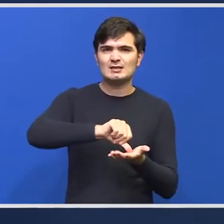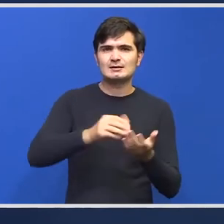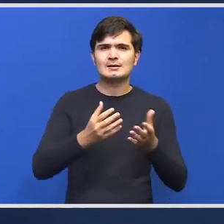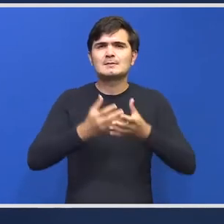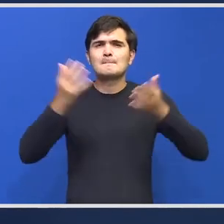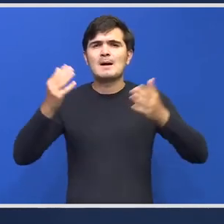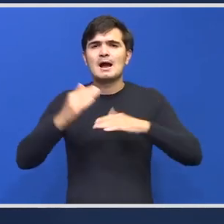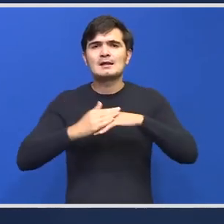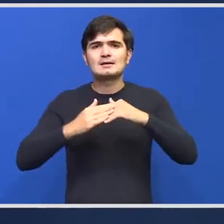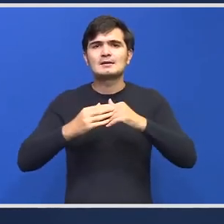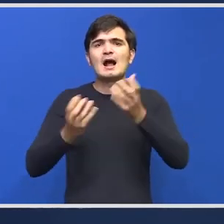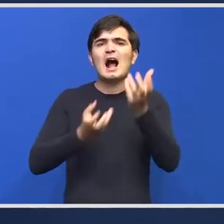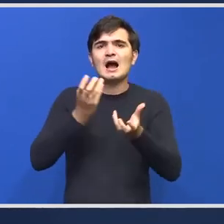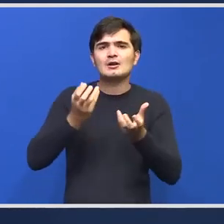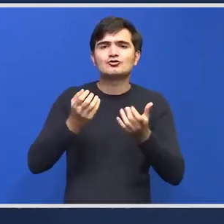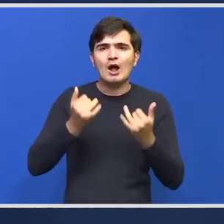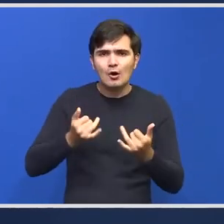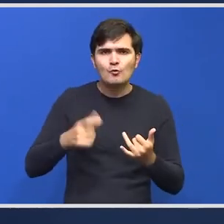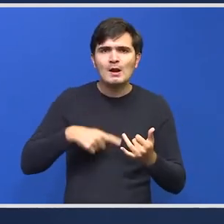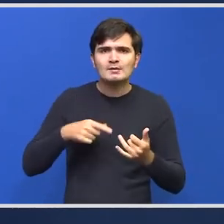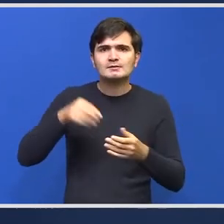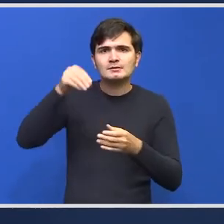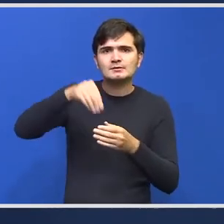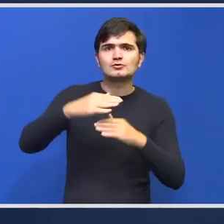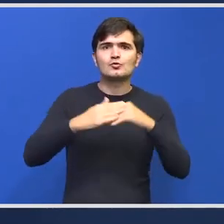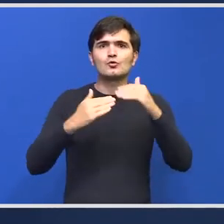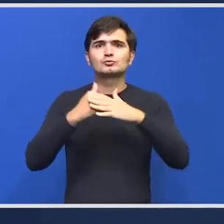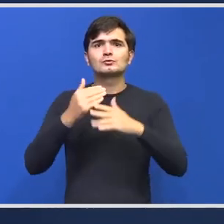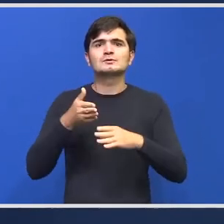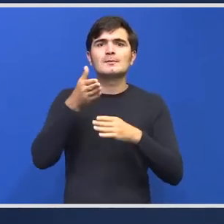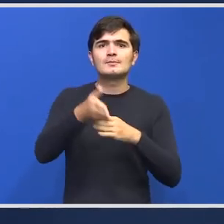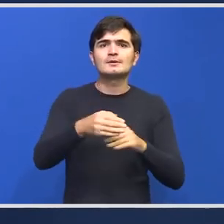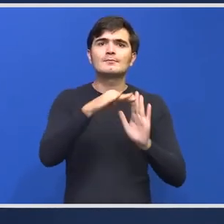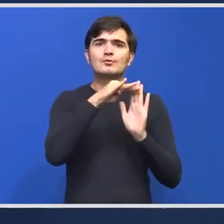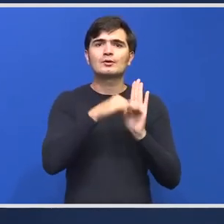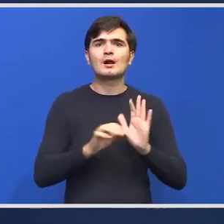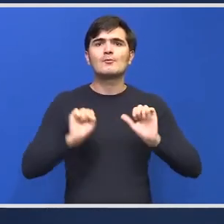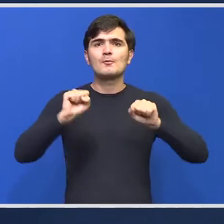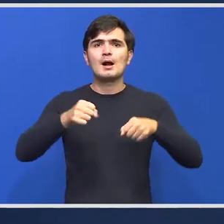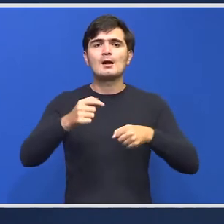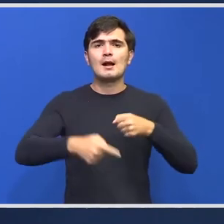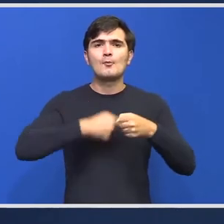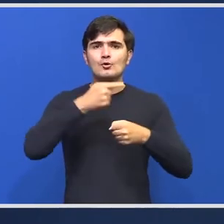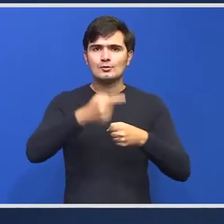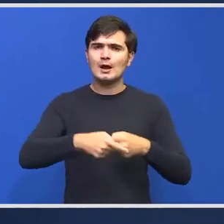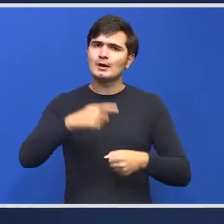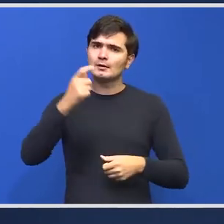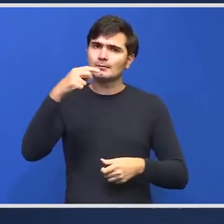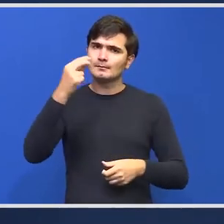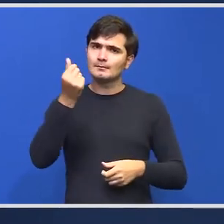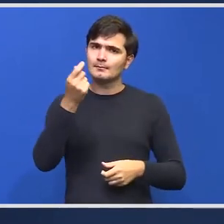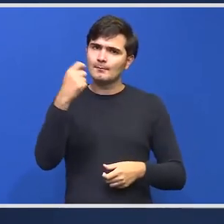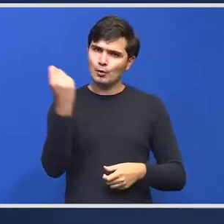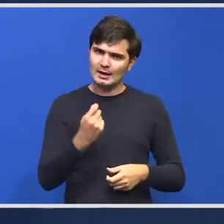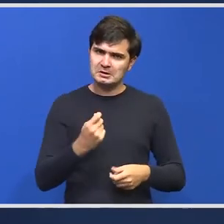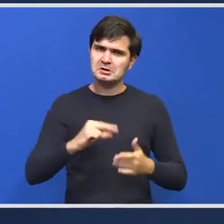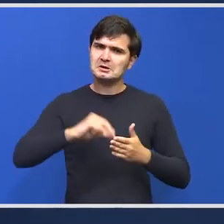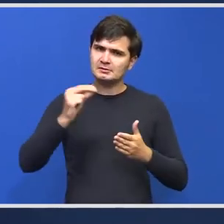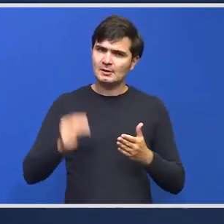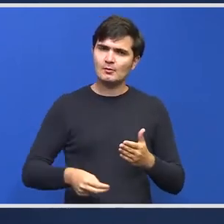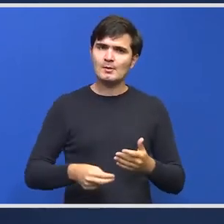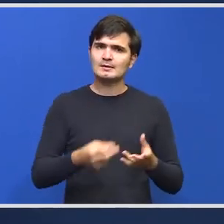în construcție printr-un program al băncii mondiale Proiectele au fost aprobate finanțarea este aprobată